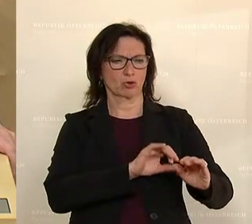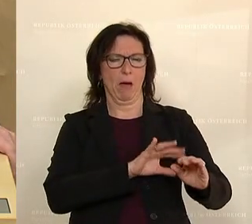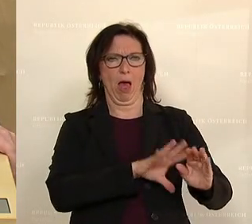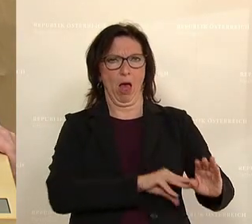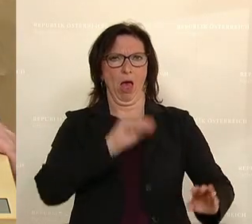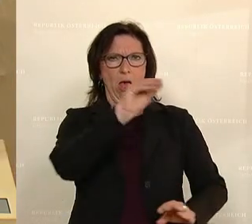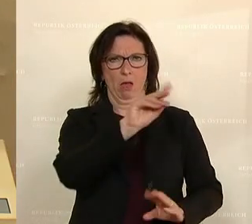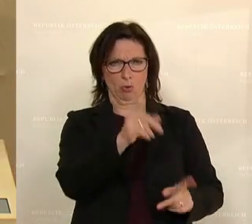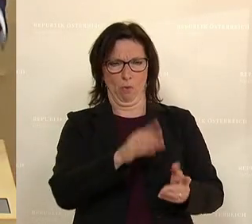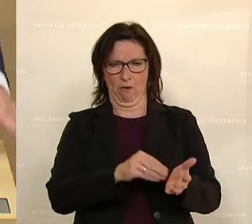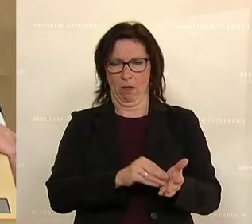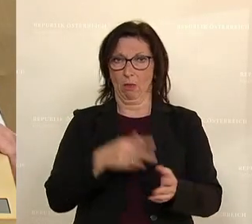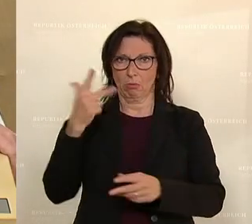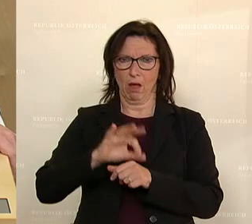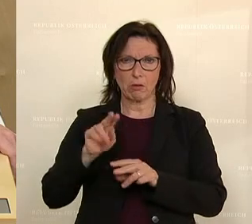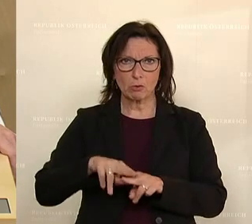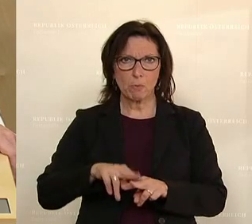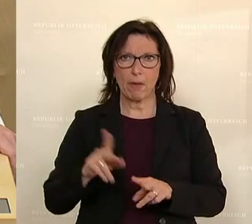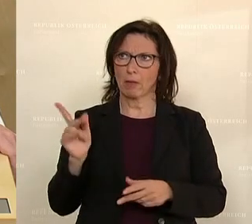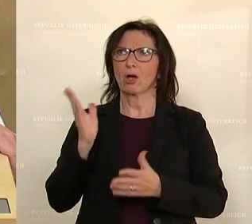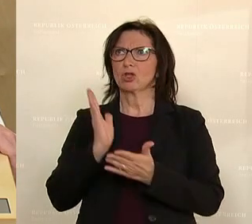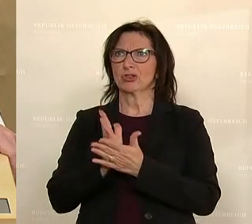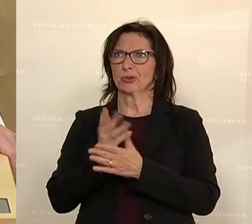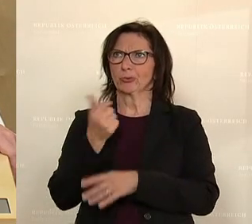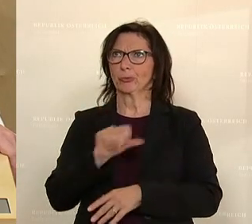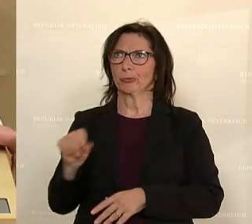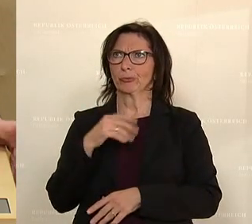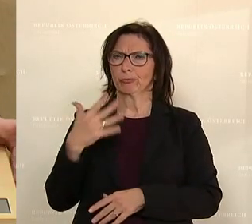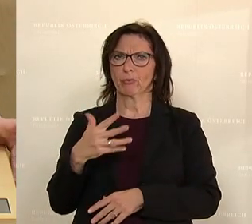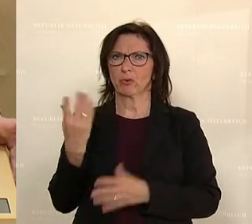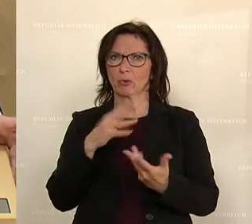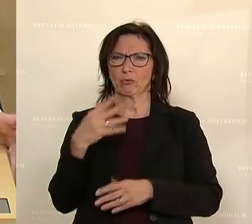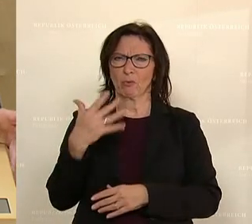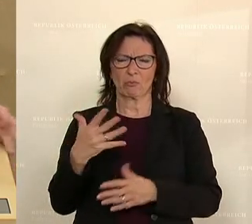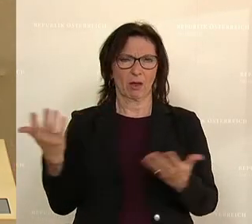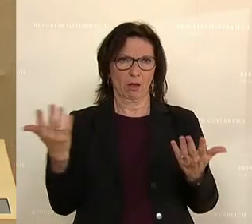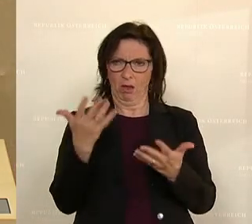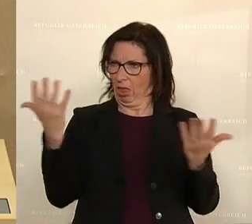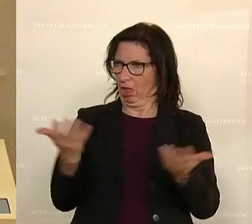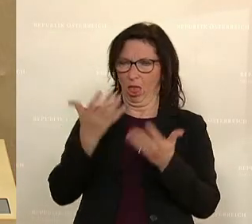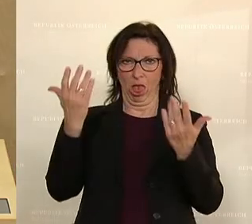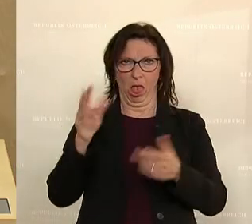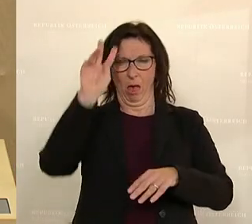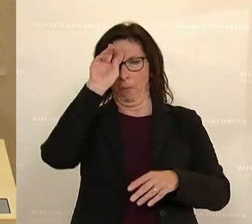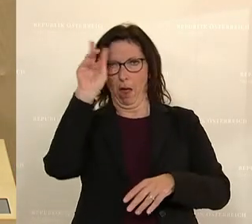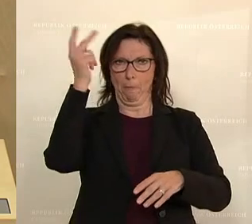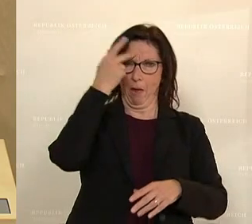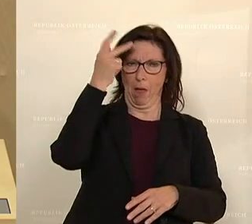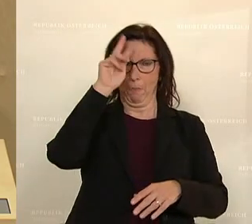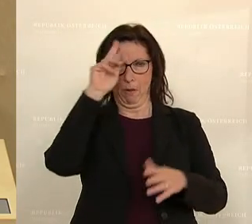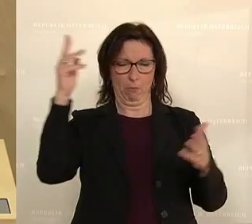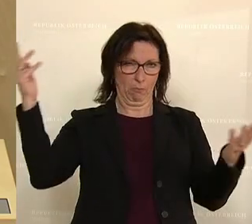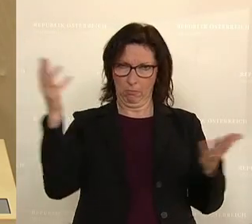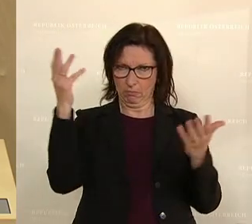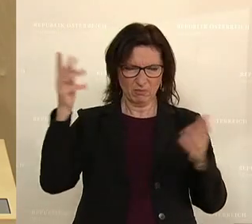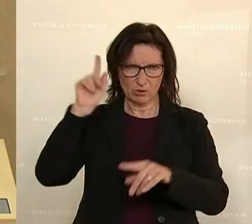später sagen Sie, wir brauchen jetzt doch 150 mehr, 950. Das ist alles sprunghaft auf der operativen Ebene